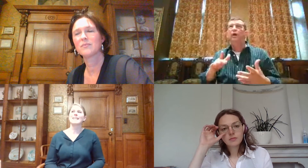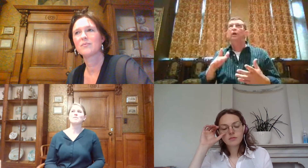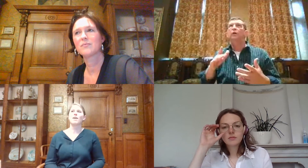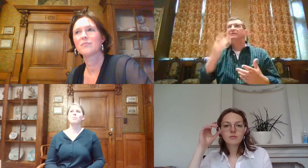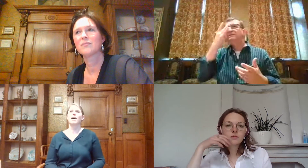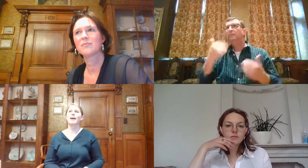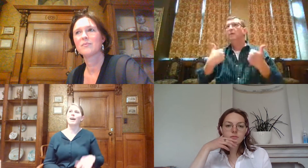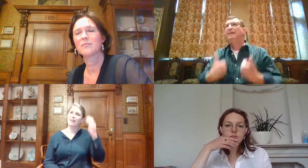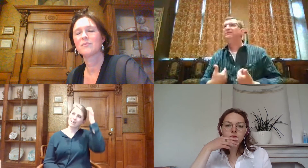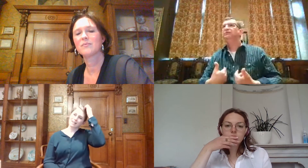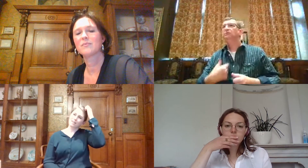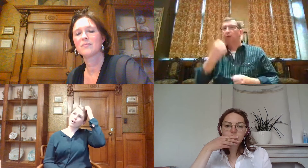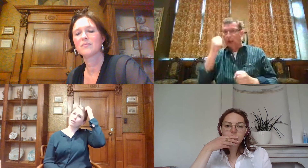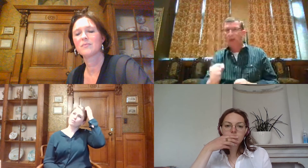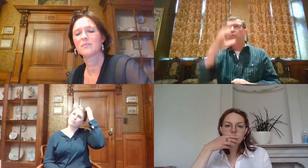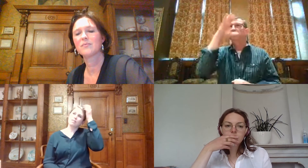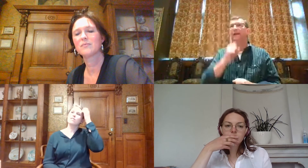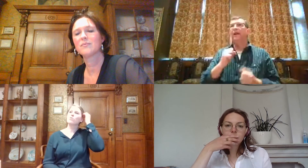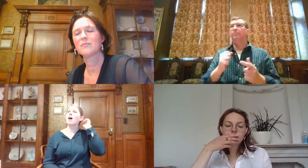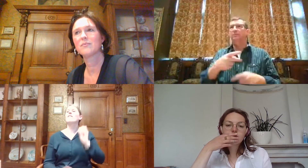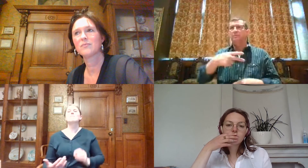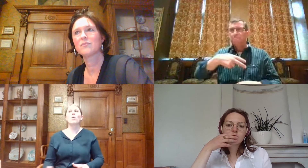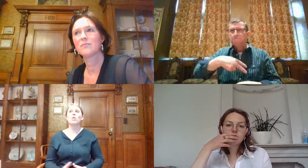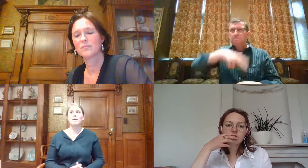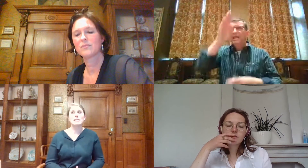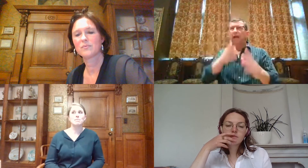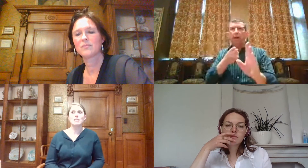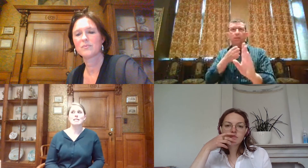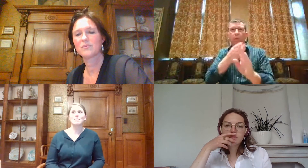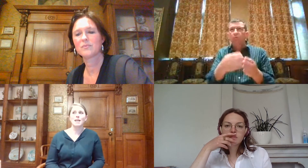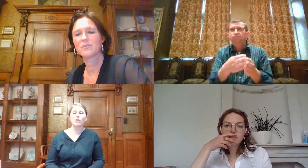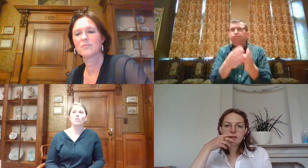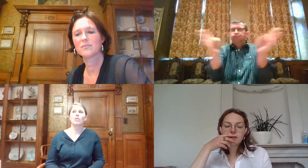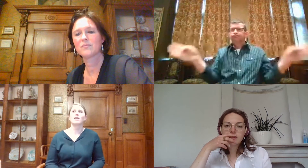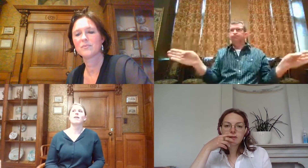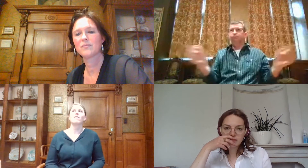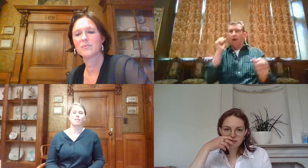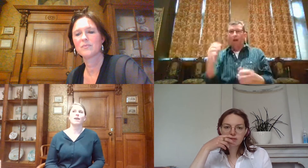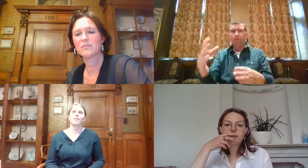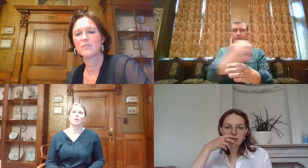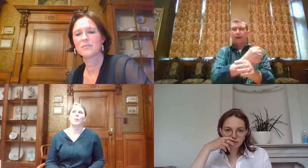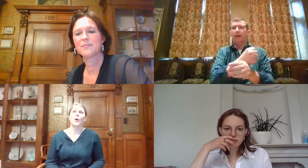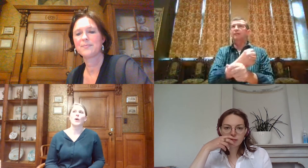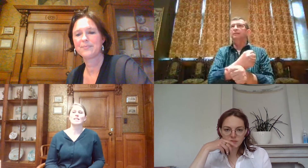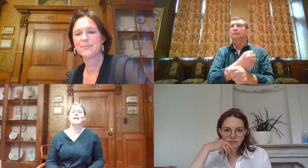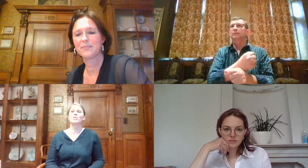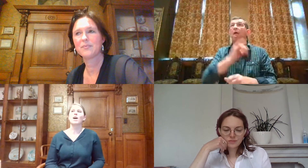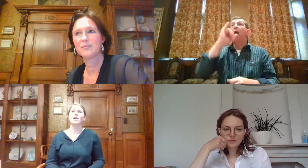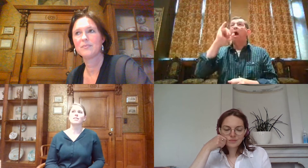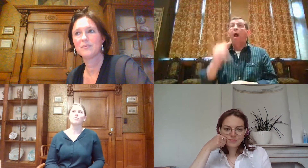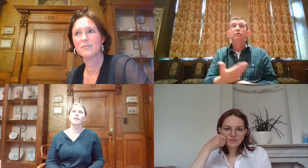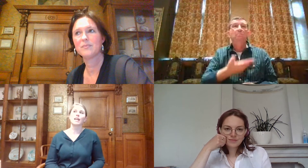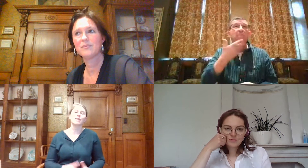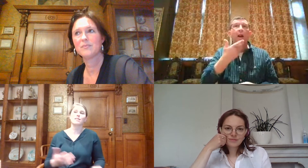een kennis van. Maar het is toch anders. Maar ook mensen die minder slim zijn, kunnen dat dan gebruiken. Het is echt